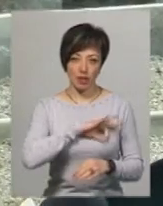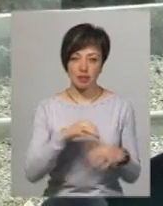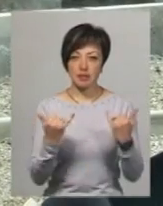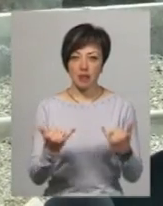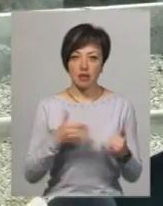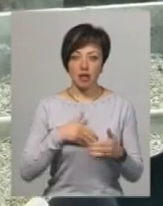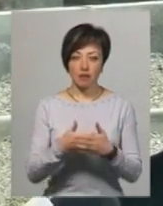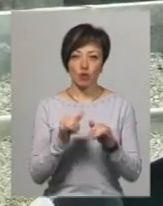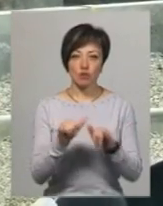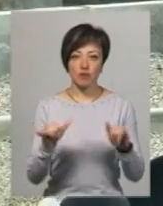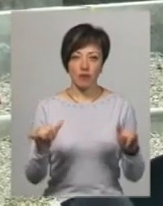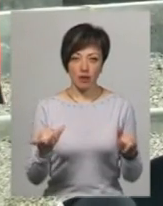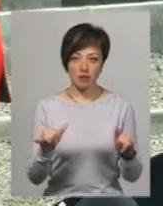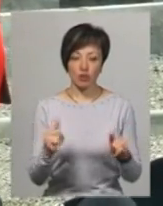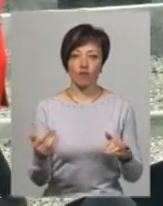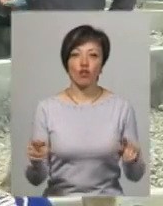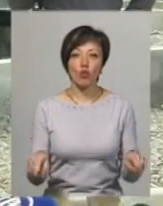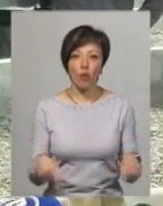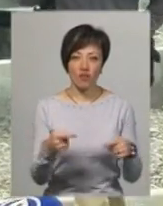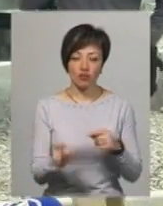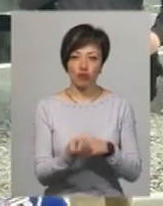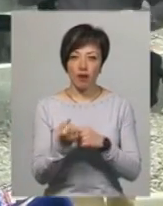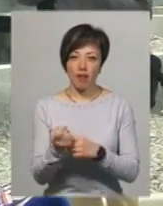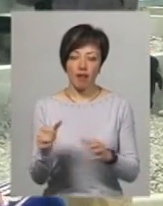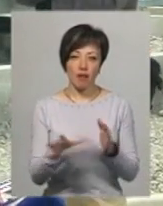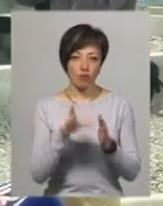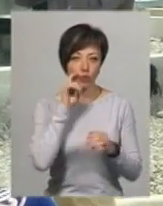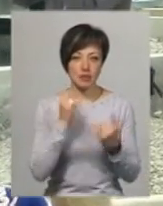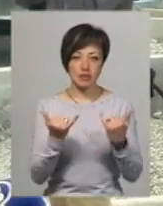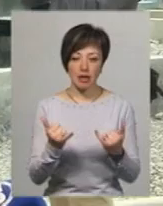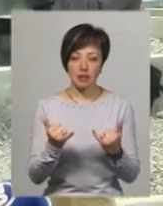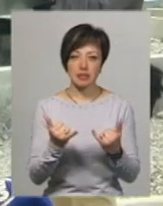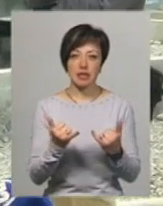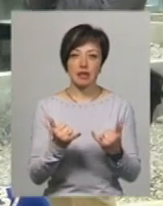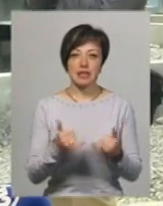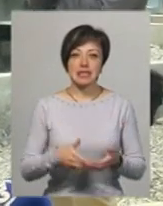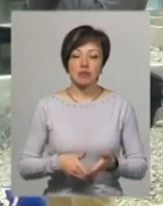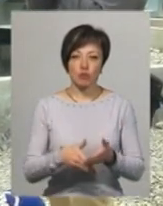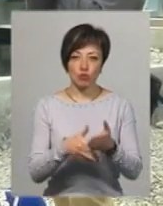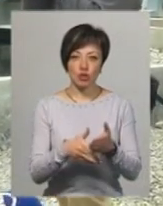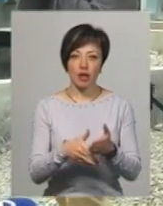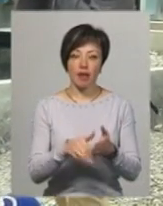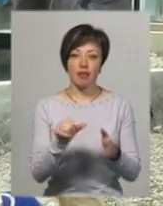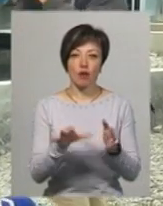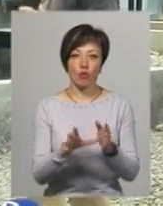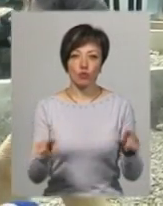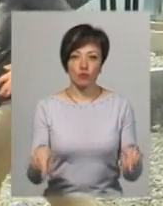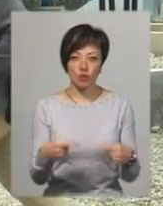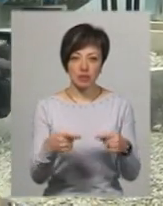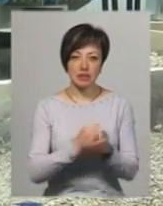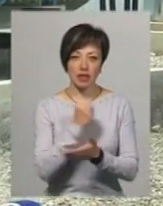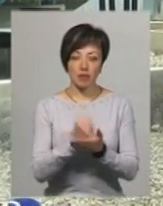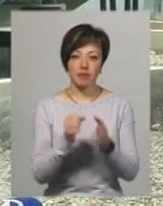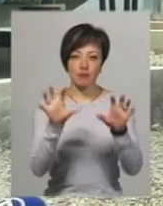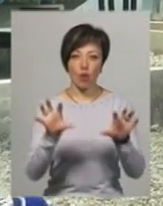Зараз активно розвиваються відновлені джерела енергії в Україні. Зараз діє стимулююче тарифотворення, так званий зелений тариф, який закріплений в законі.